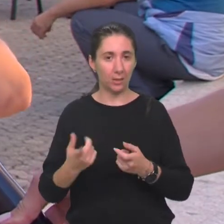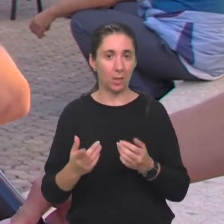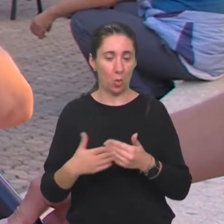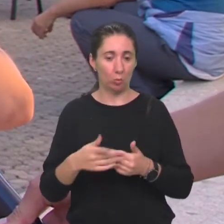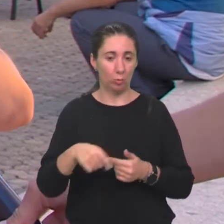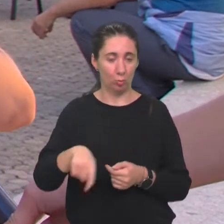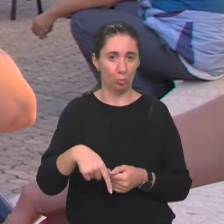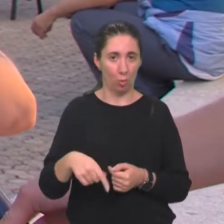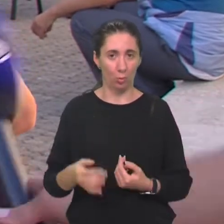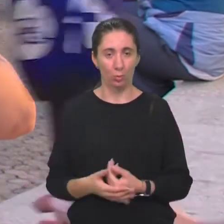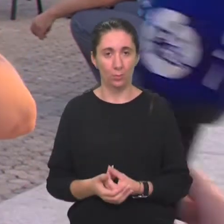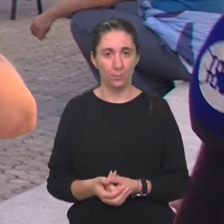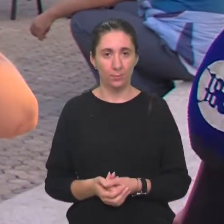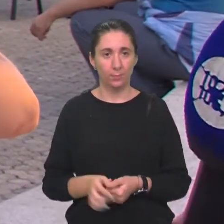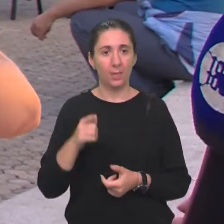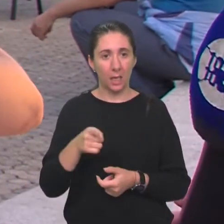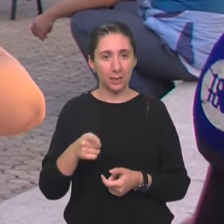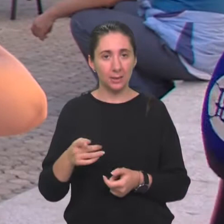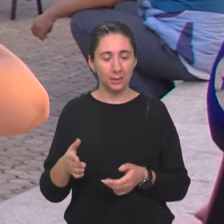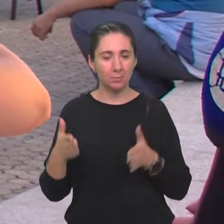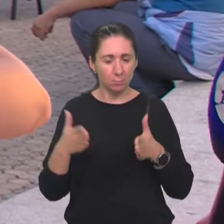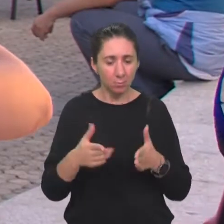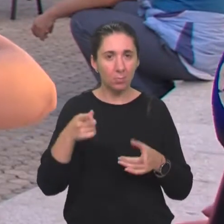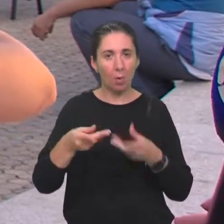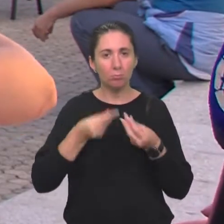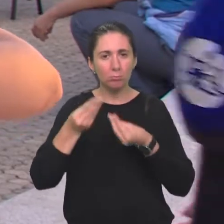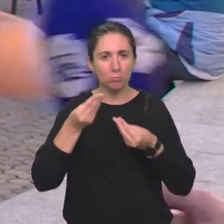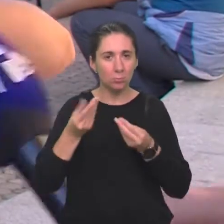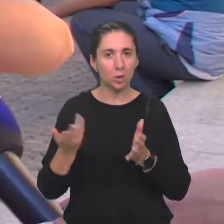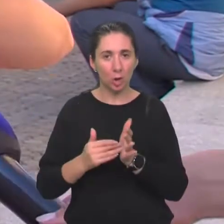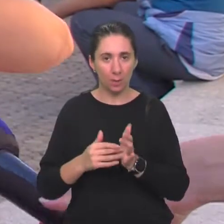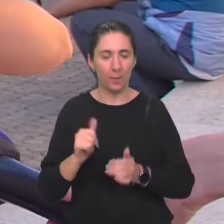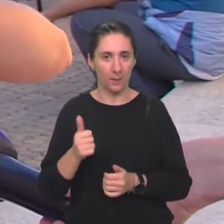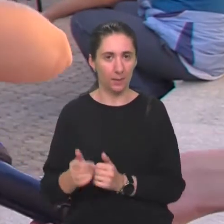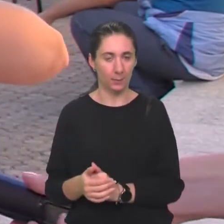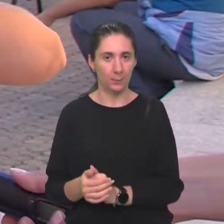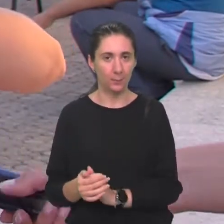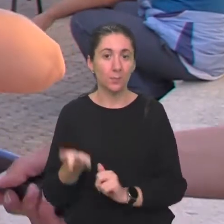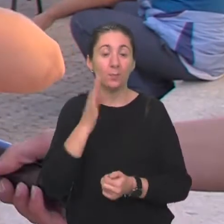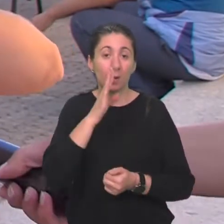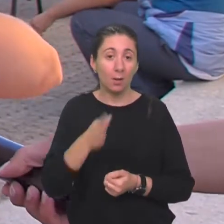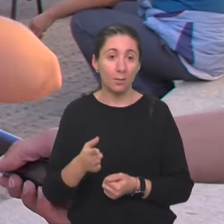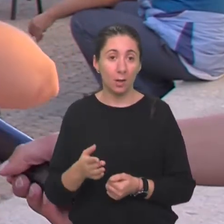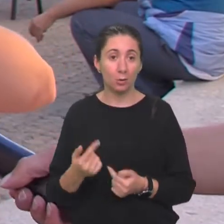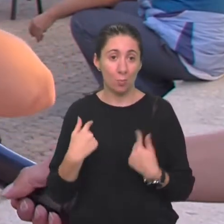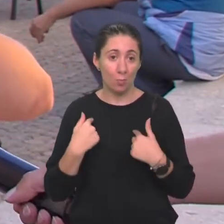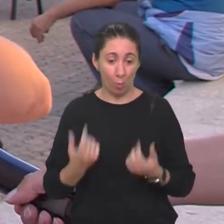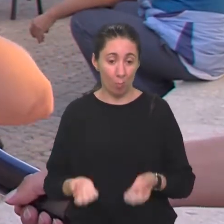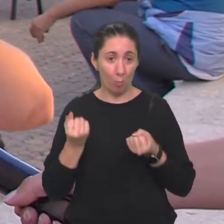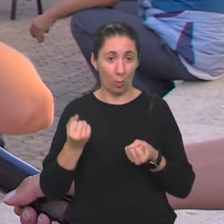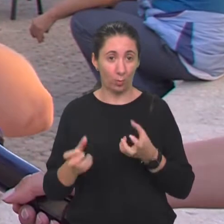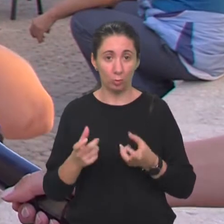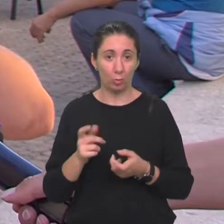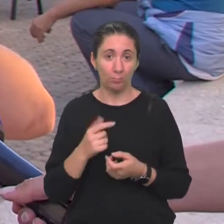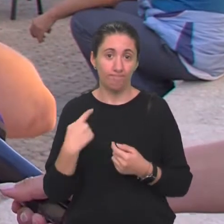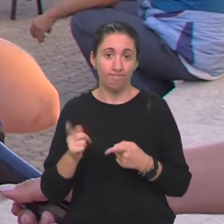tortu. Ti si se bazirala na ove verbalne vještine. Jer, nažalost, mi poteškoć